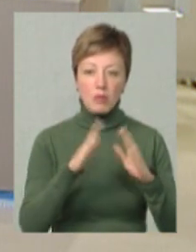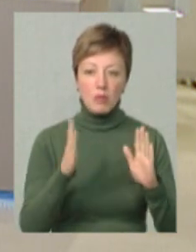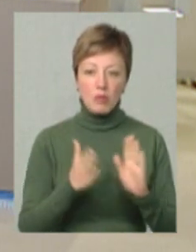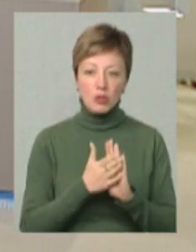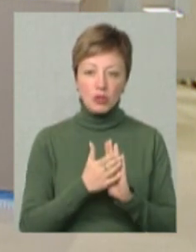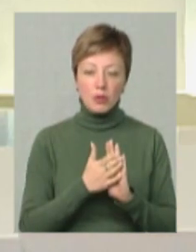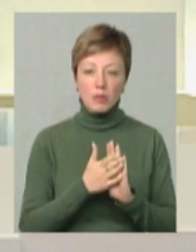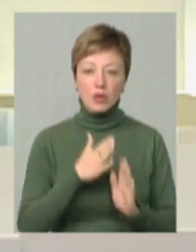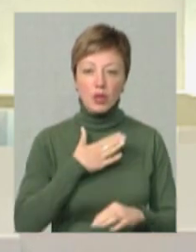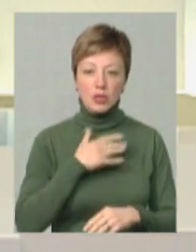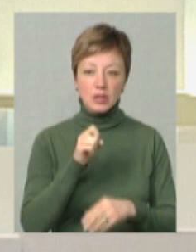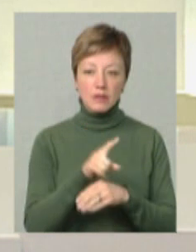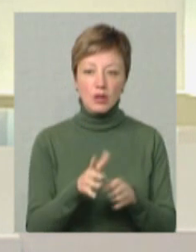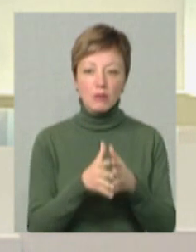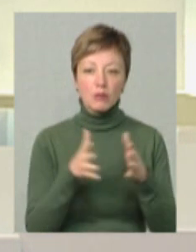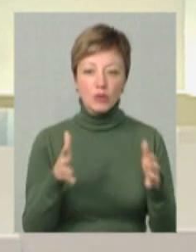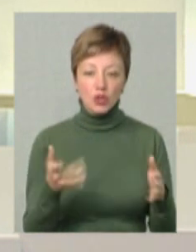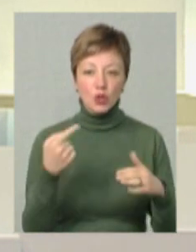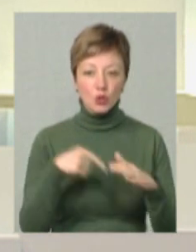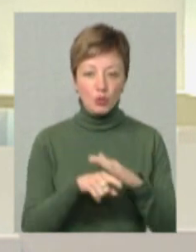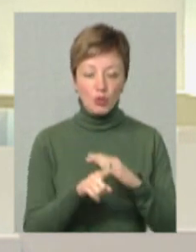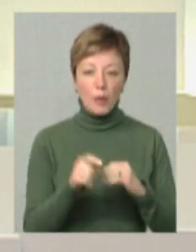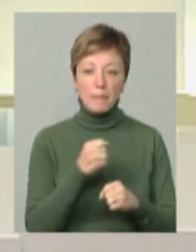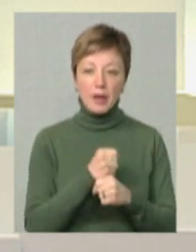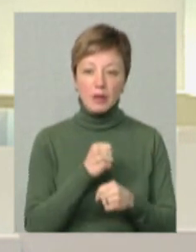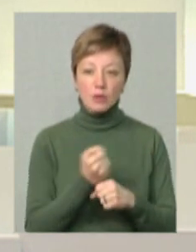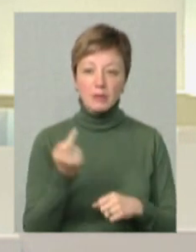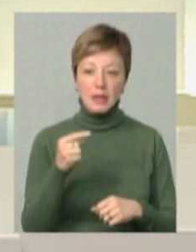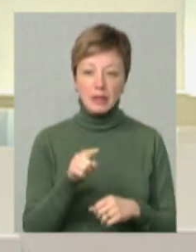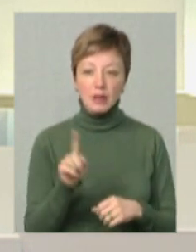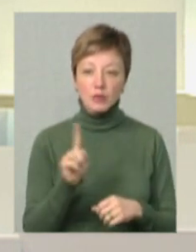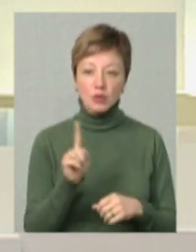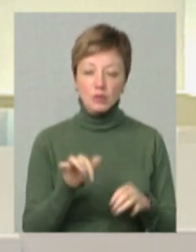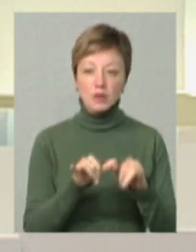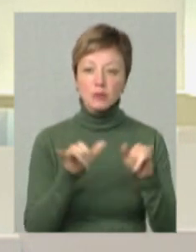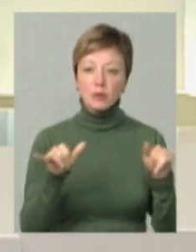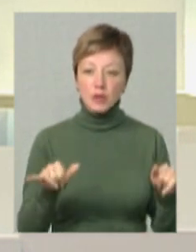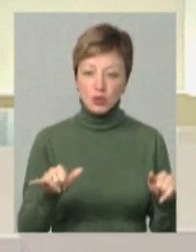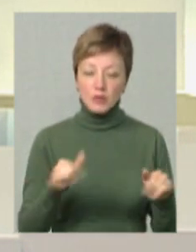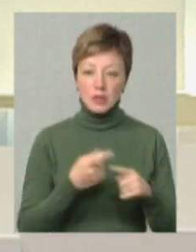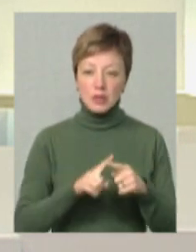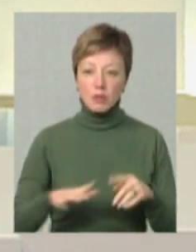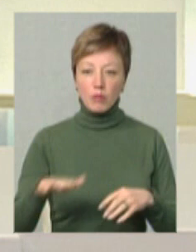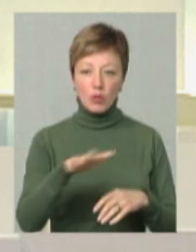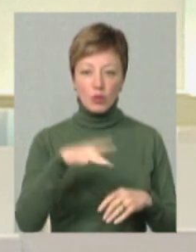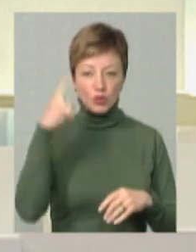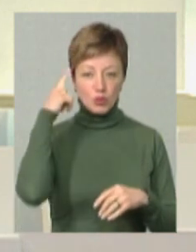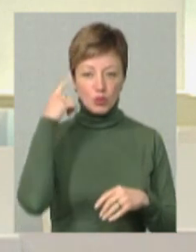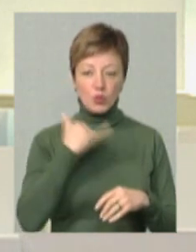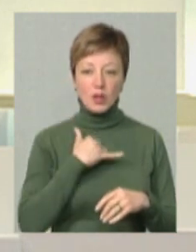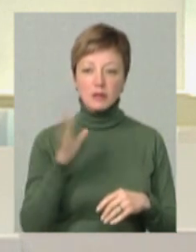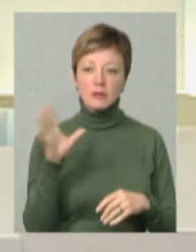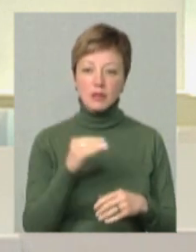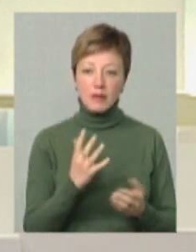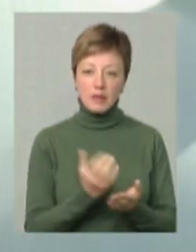наших завдань набагато більший, тому працюємо над тим, щоб збільшувати ці площі і я думаю, що у нас все